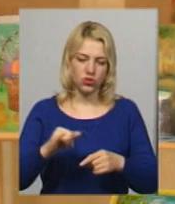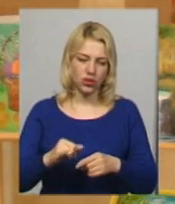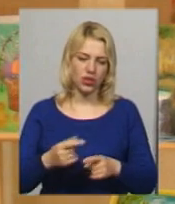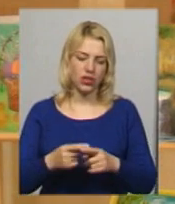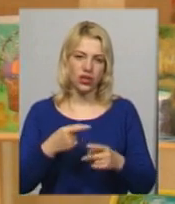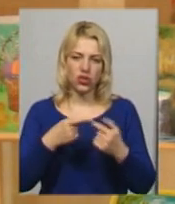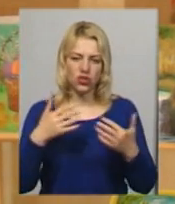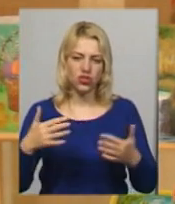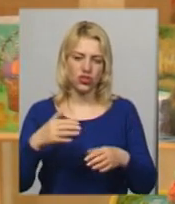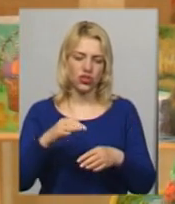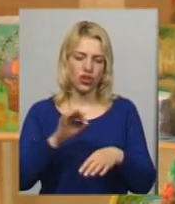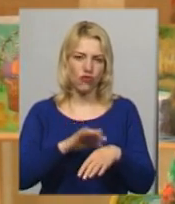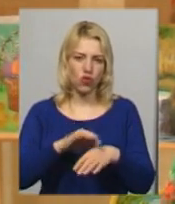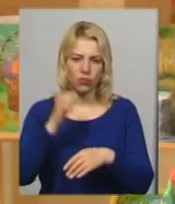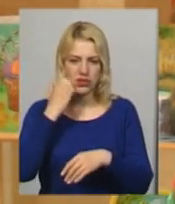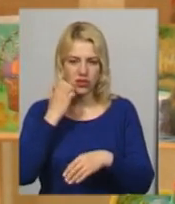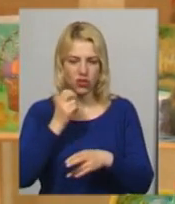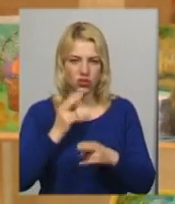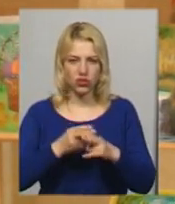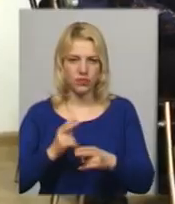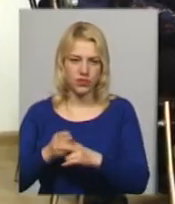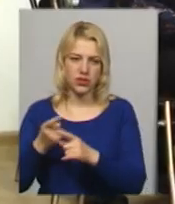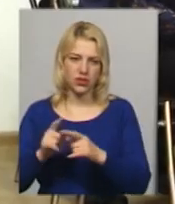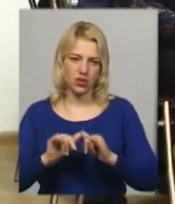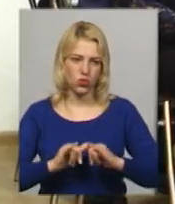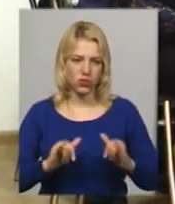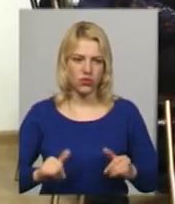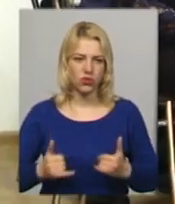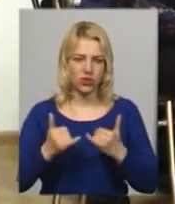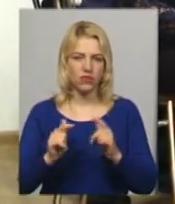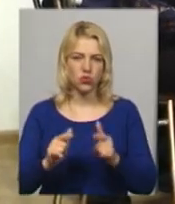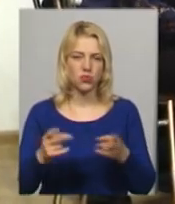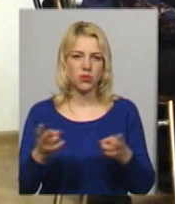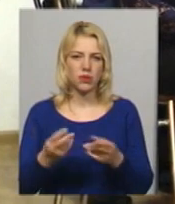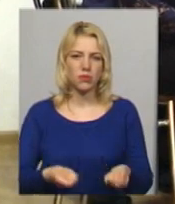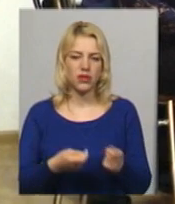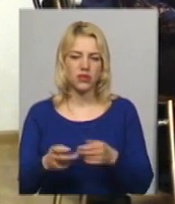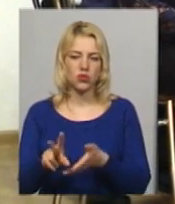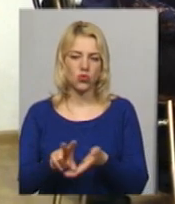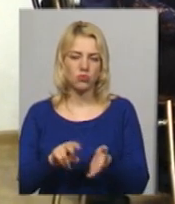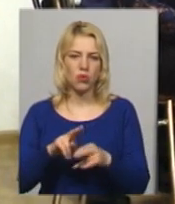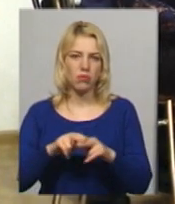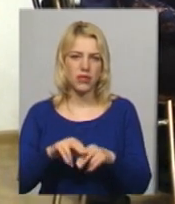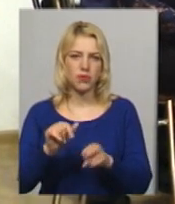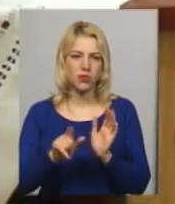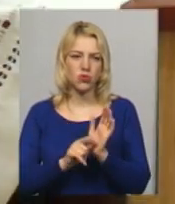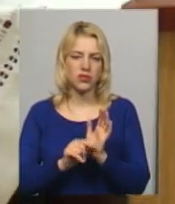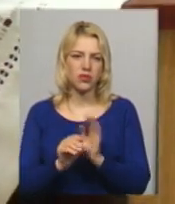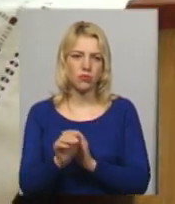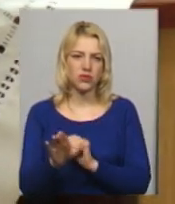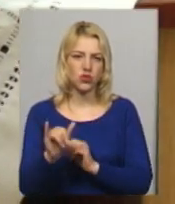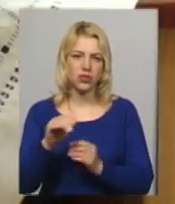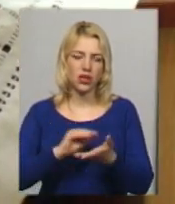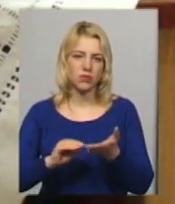хворобам, і це розвиток. Для вступу необхідно принести копію паспорта і пенсійного посвідчення та